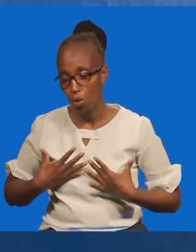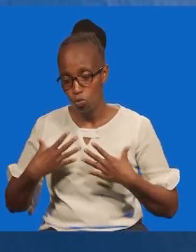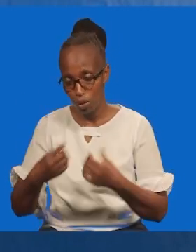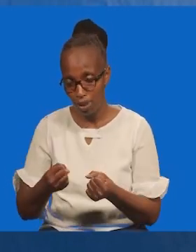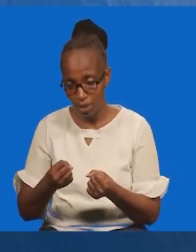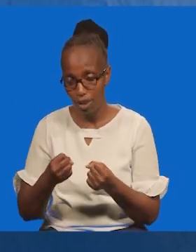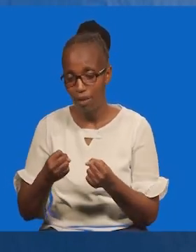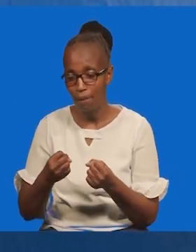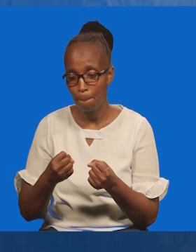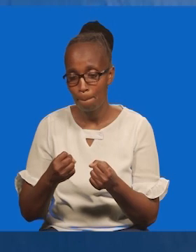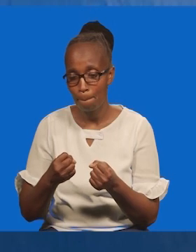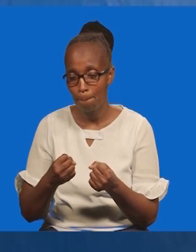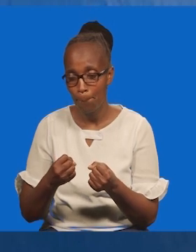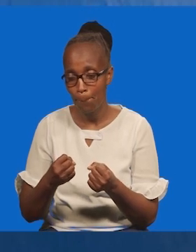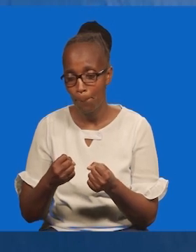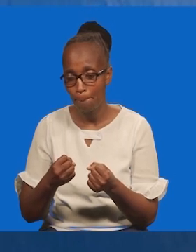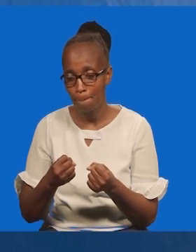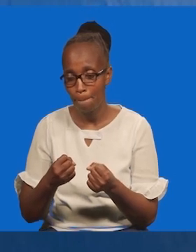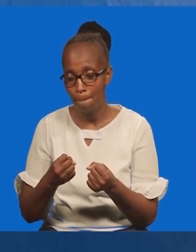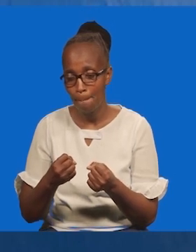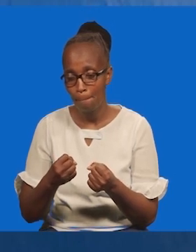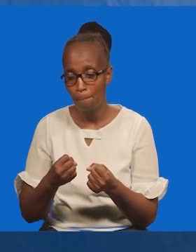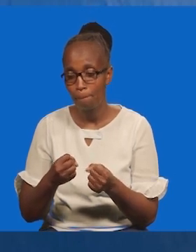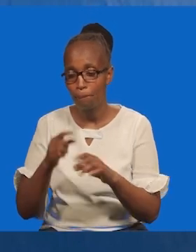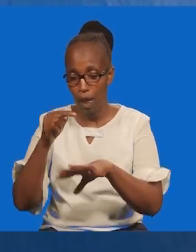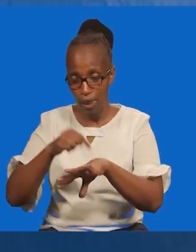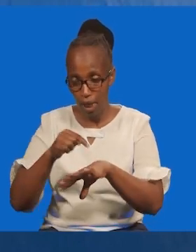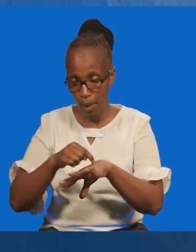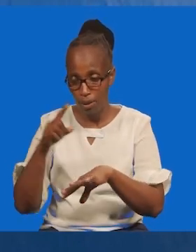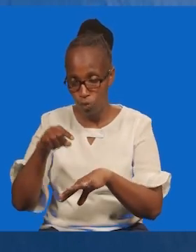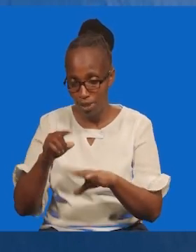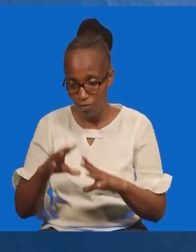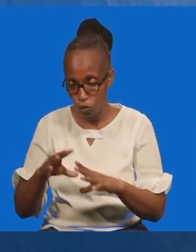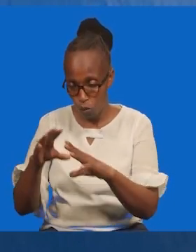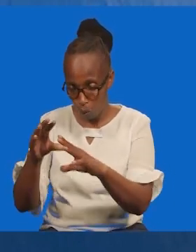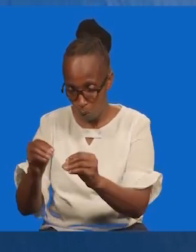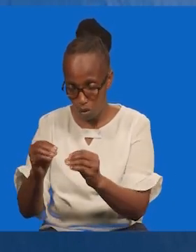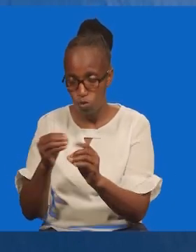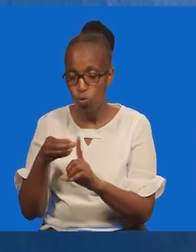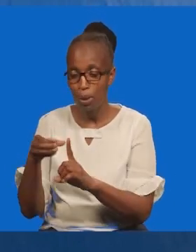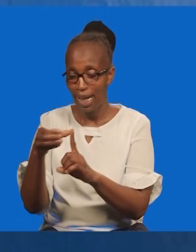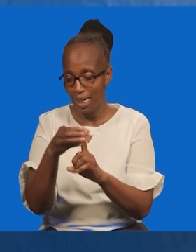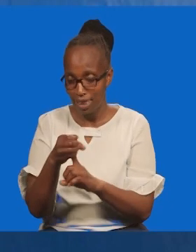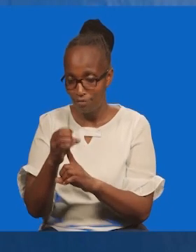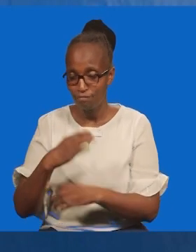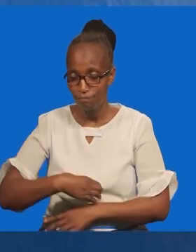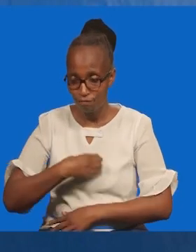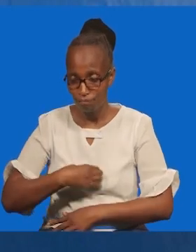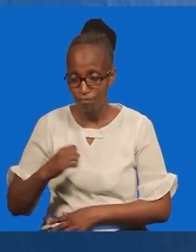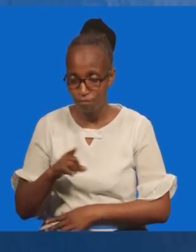Na anaponya. Na uponya jiwake. Unakuwa na nguvu tele. Ukifika. Umifika.